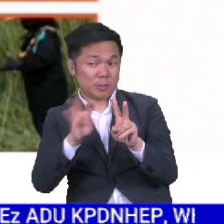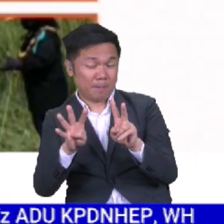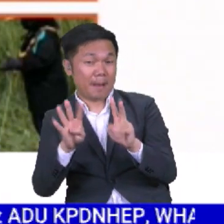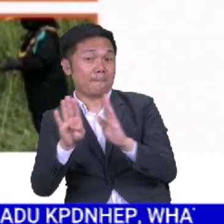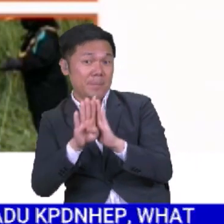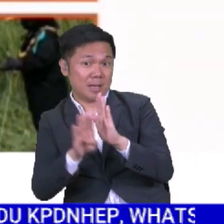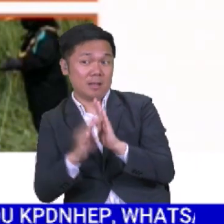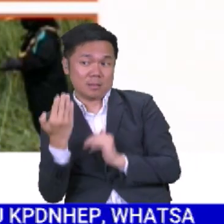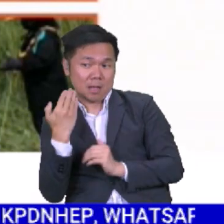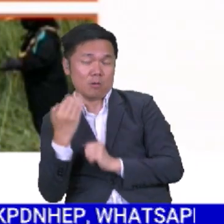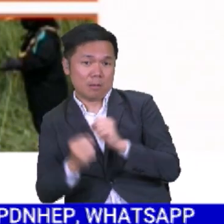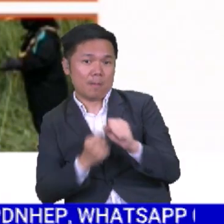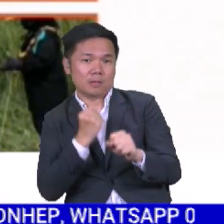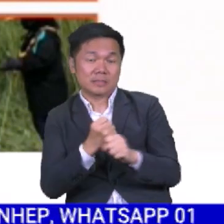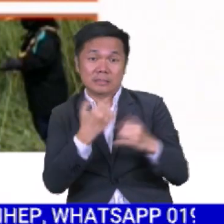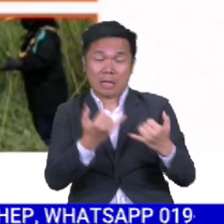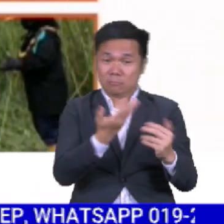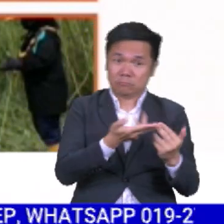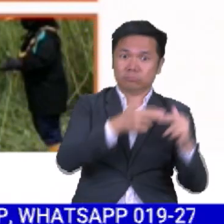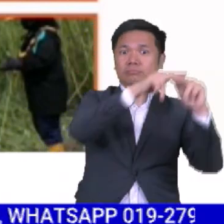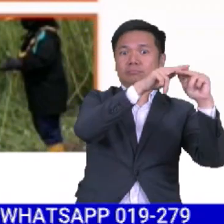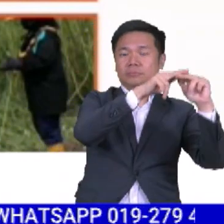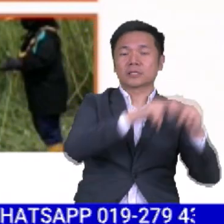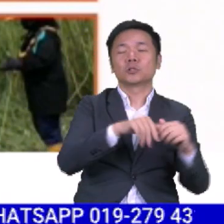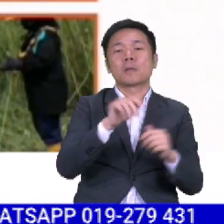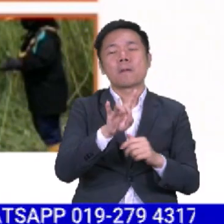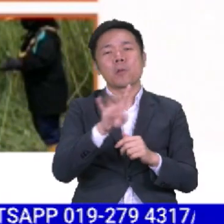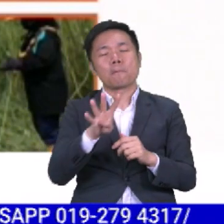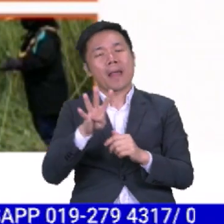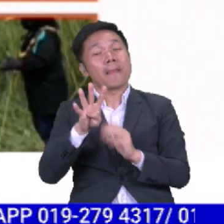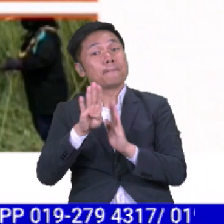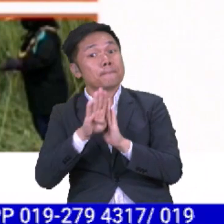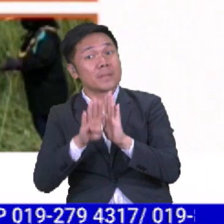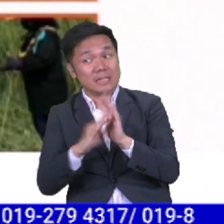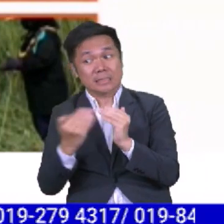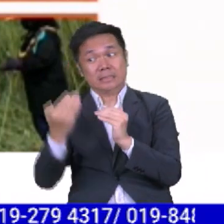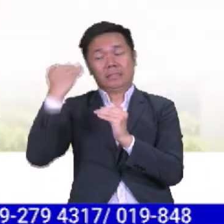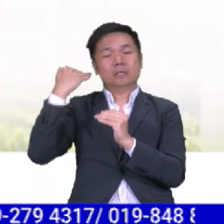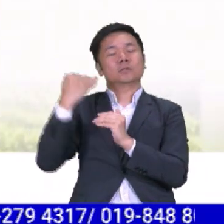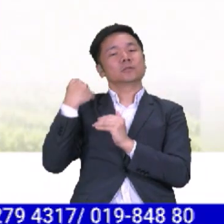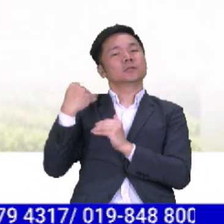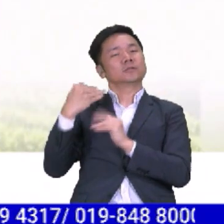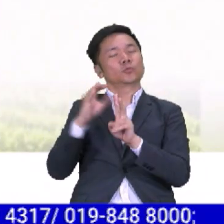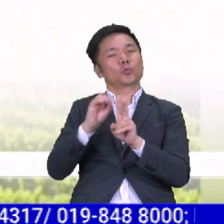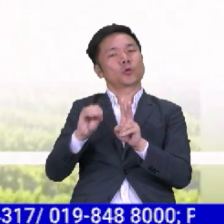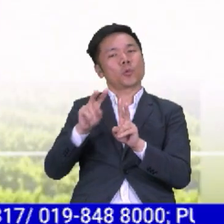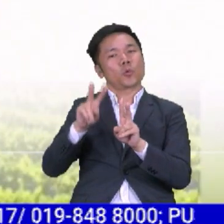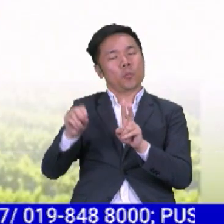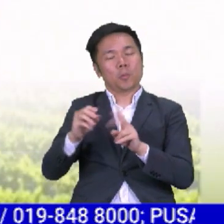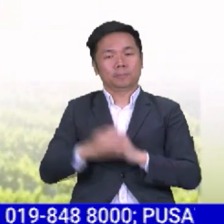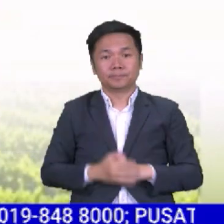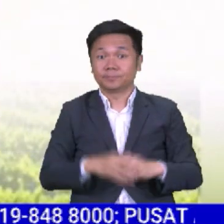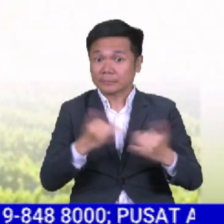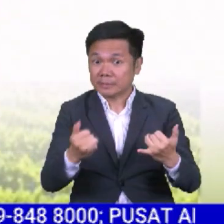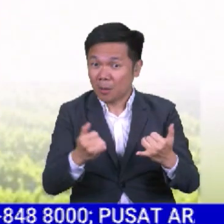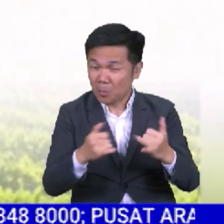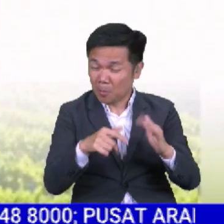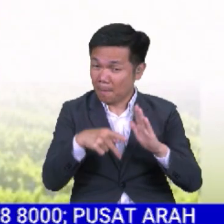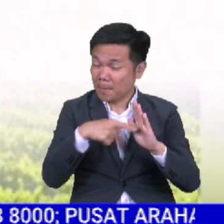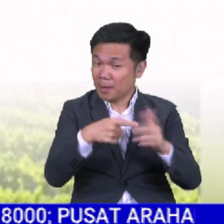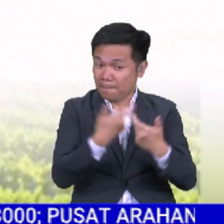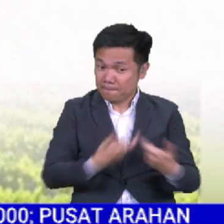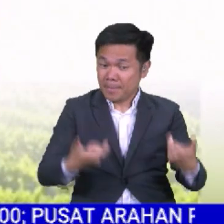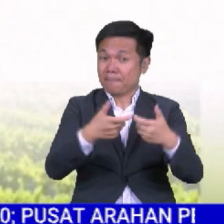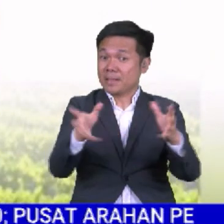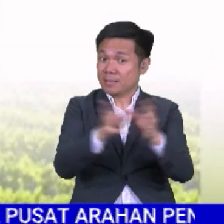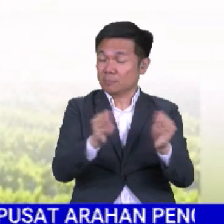pada tahun lepas dan RM84 bilion pada 2020. Sidang kemuncak tersebut bakal menjadi platform